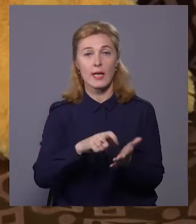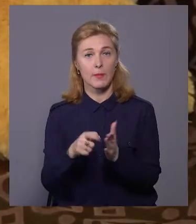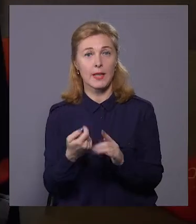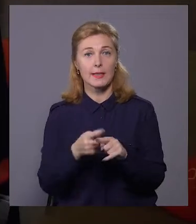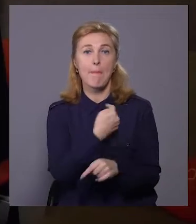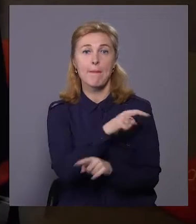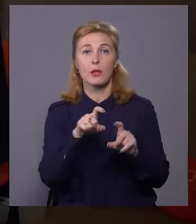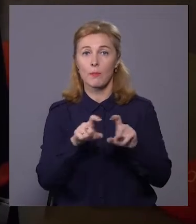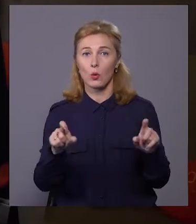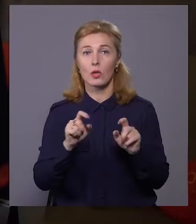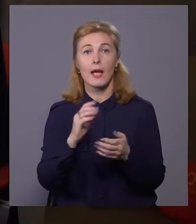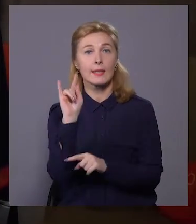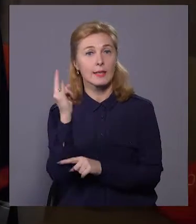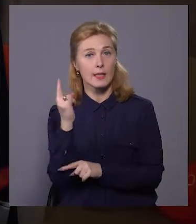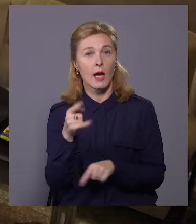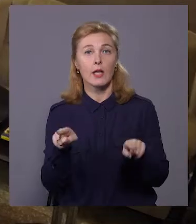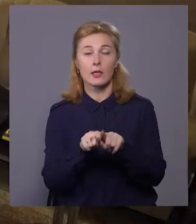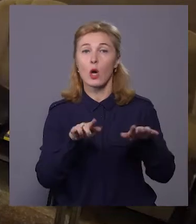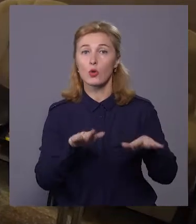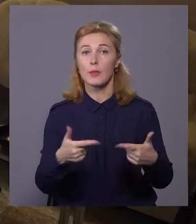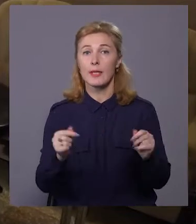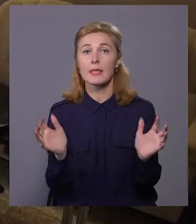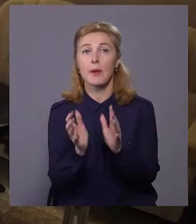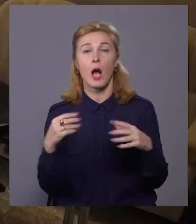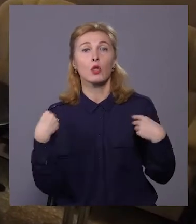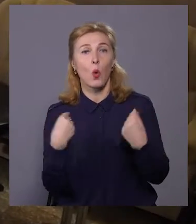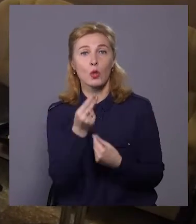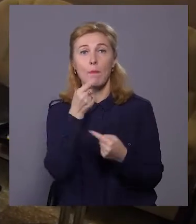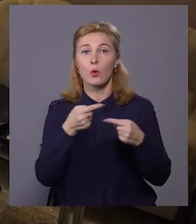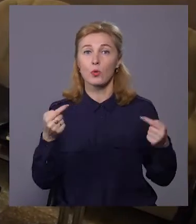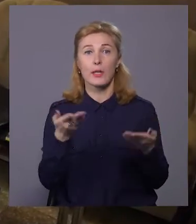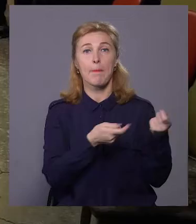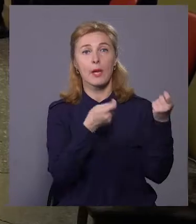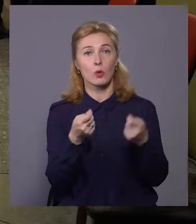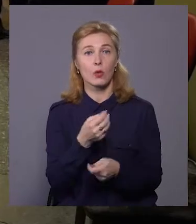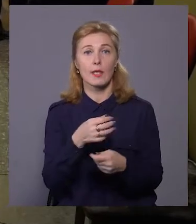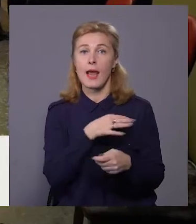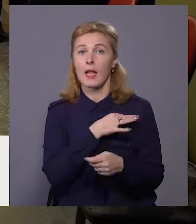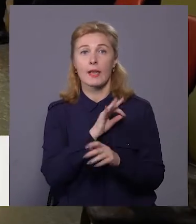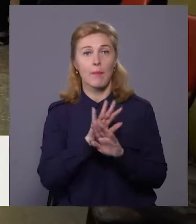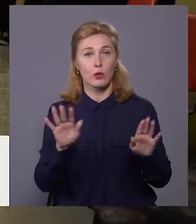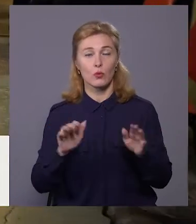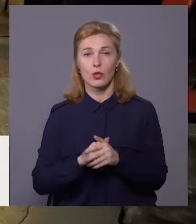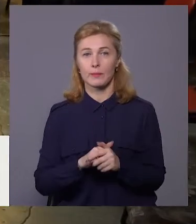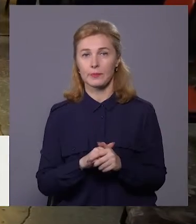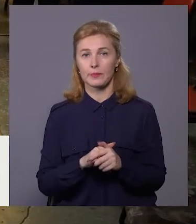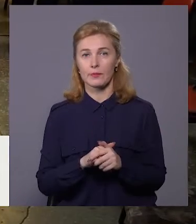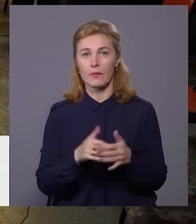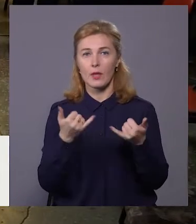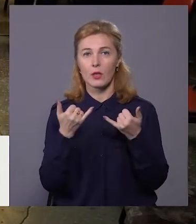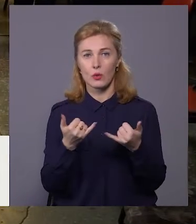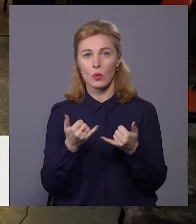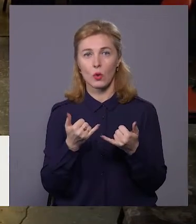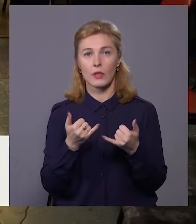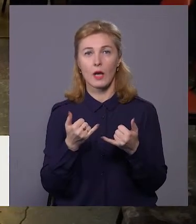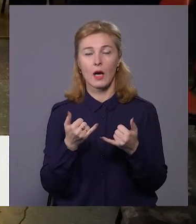Це медпункт, дитяча, а також місце, де зберігають одяг і продукти, які приносять небайдужі. В групі висловили сьогодні зранку, що тут